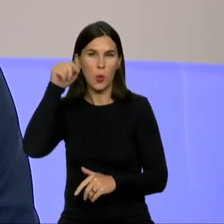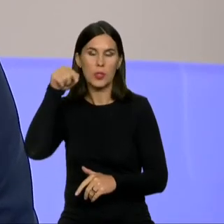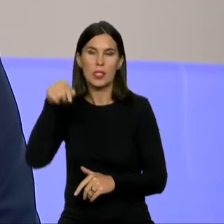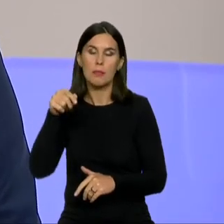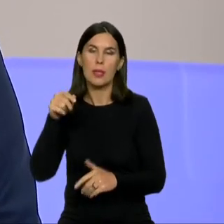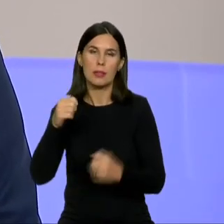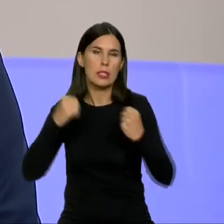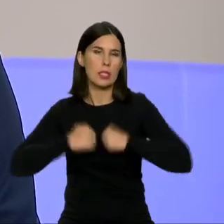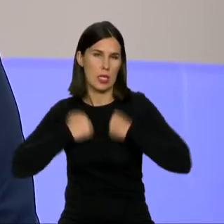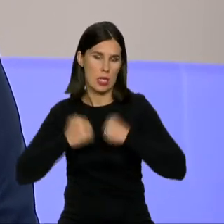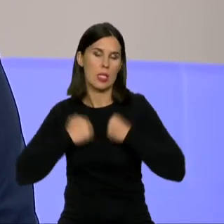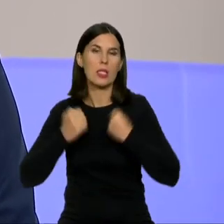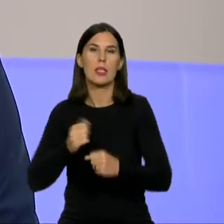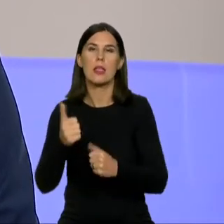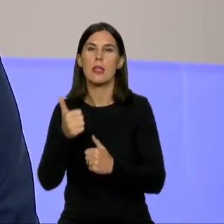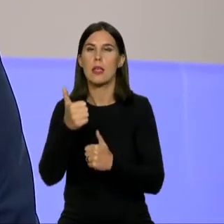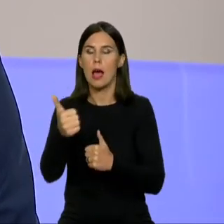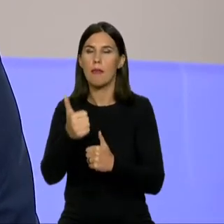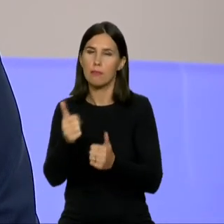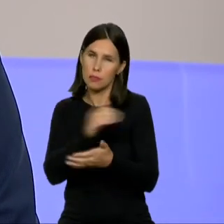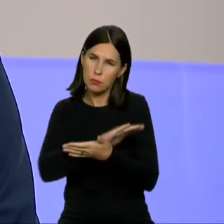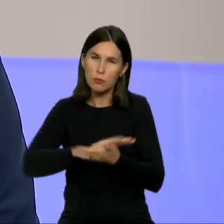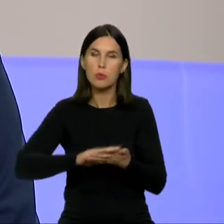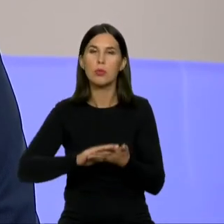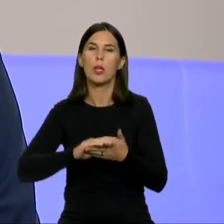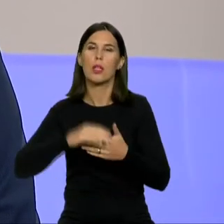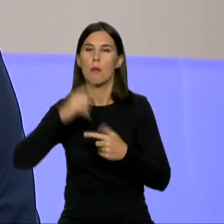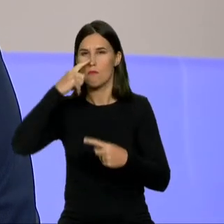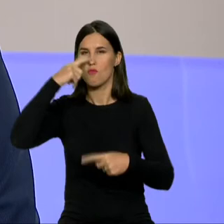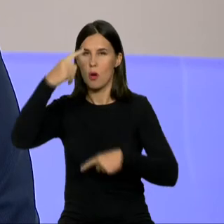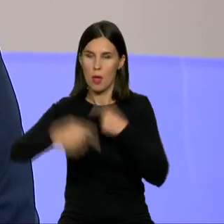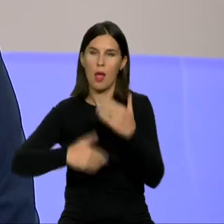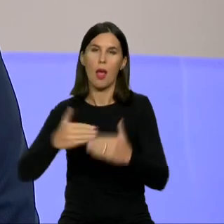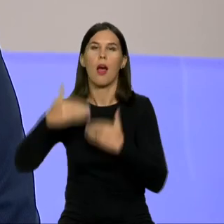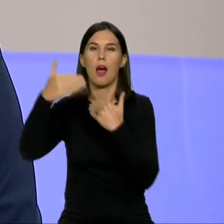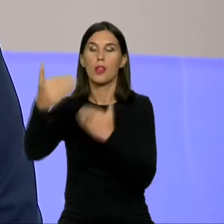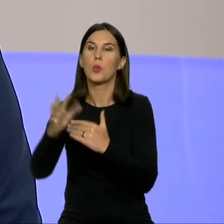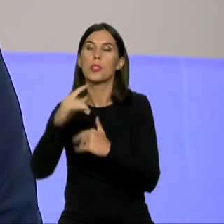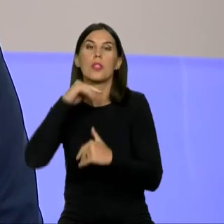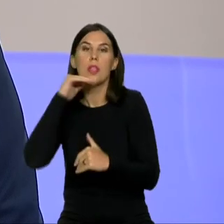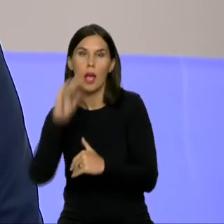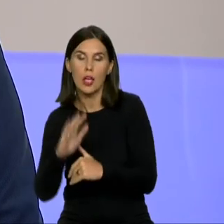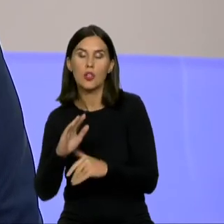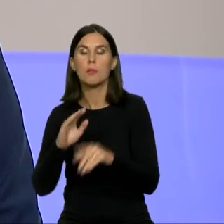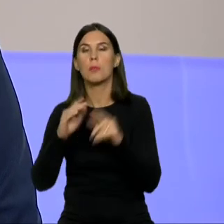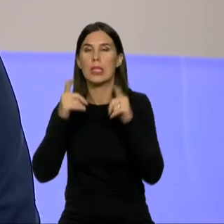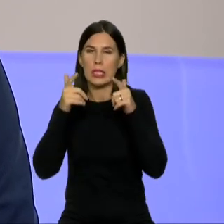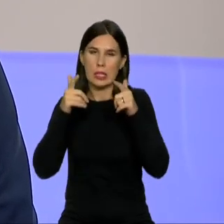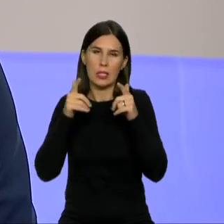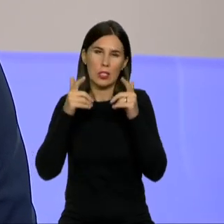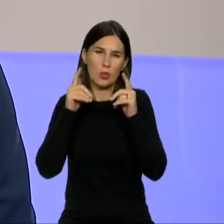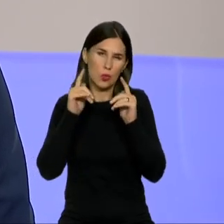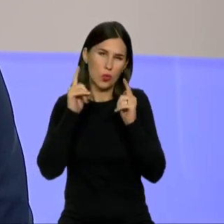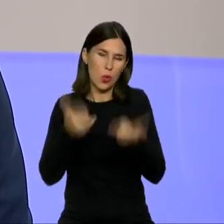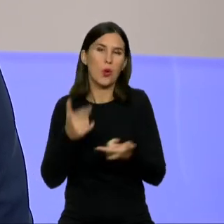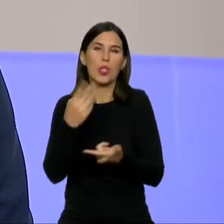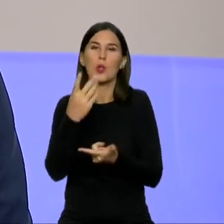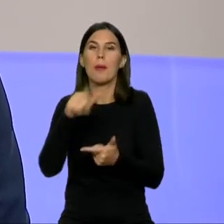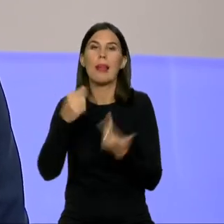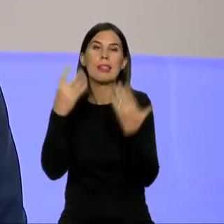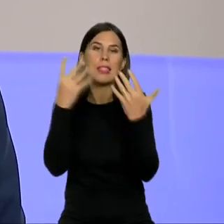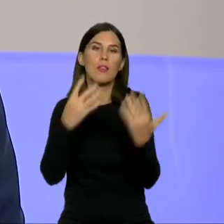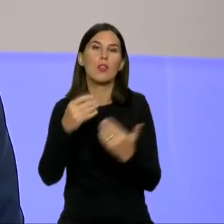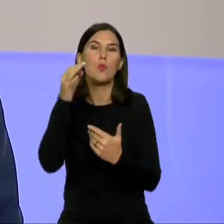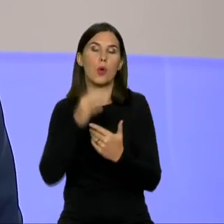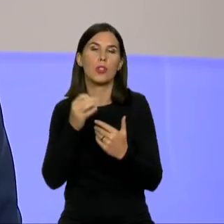metams, kitiems metams, kurie laukia ganėtinai neapibriešti. 4,9 procento deficitas, numatomas